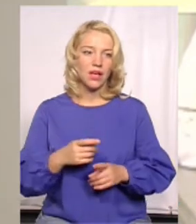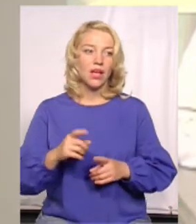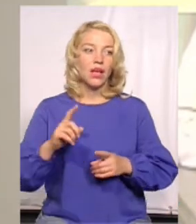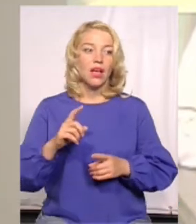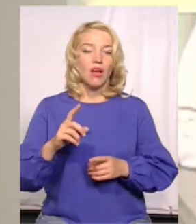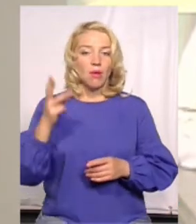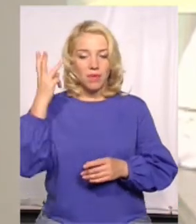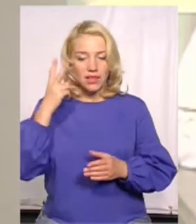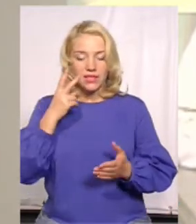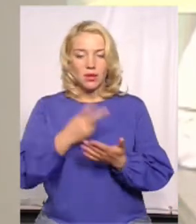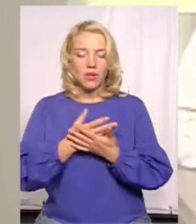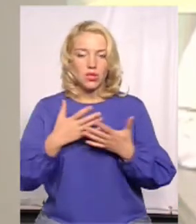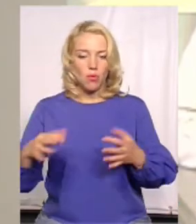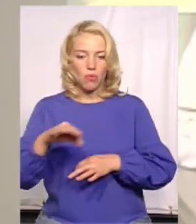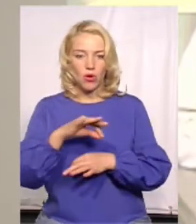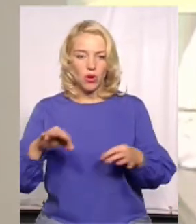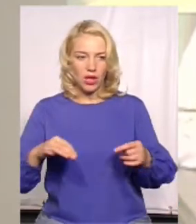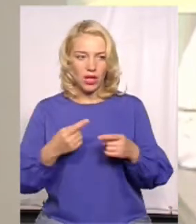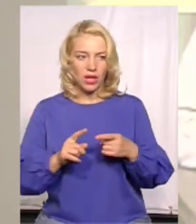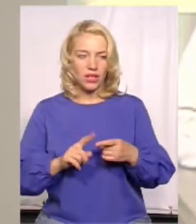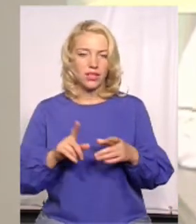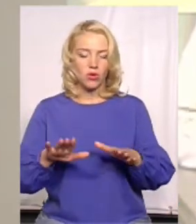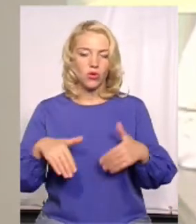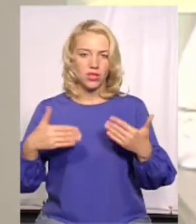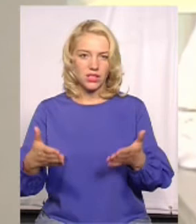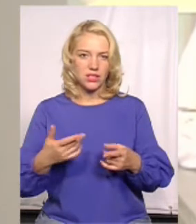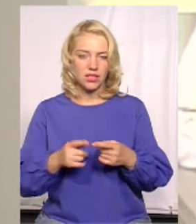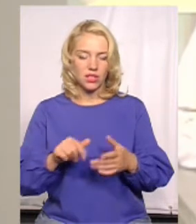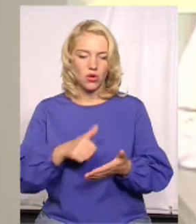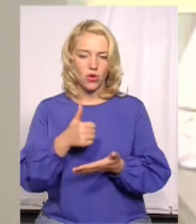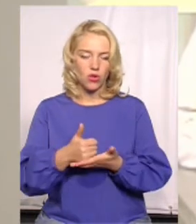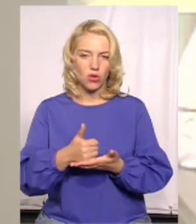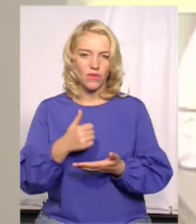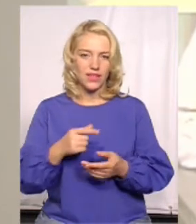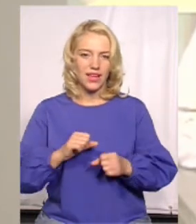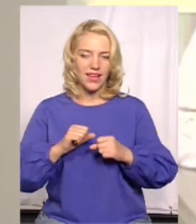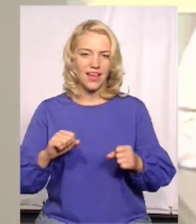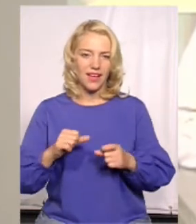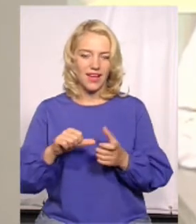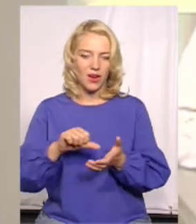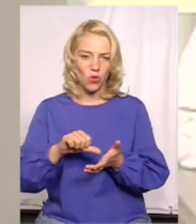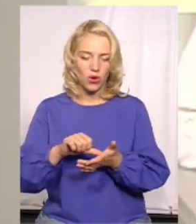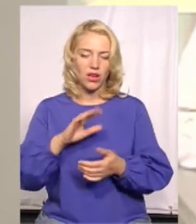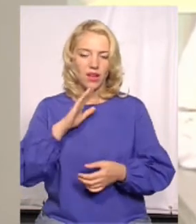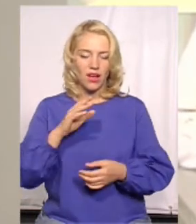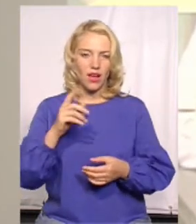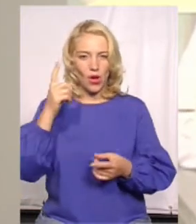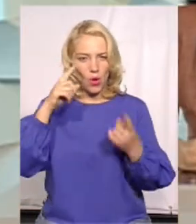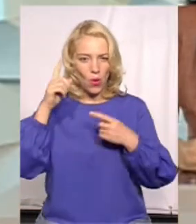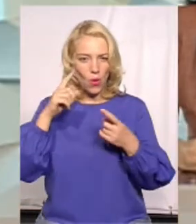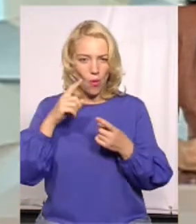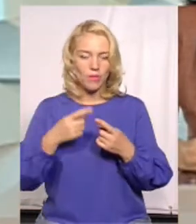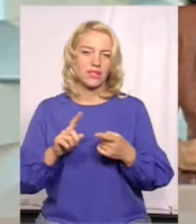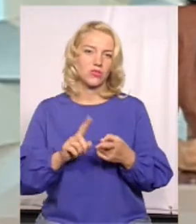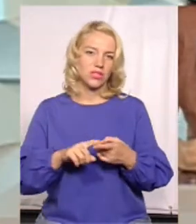проєкт «Таємниці Хмельвілі». Його ініціаторка і головний герой коміксу сьогодні у нашій студії Лесі